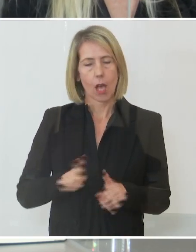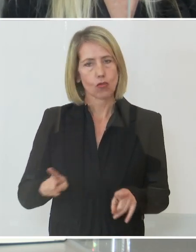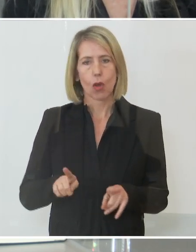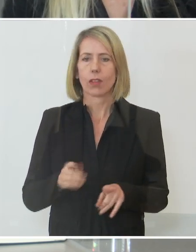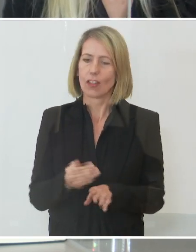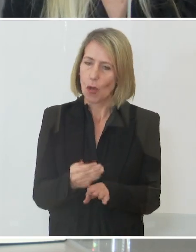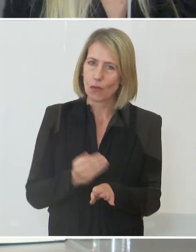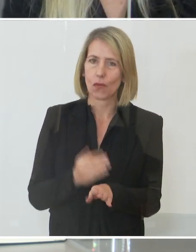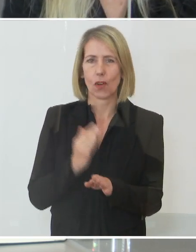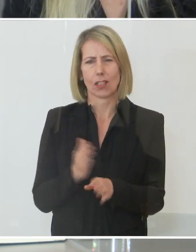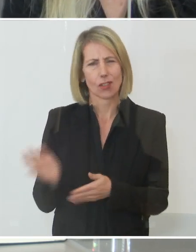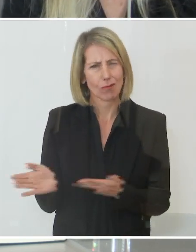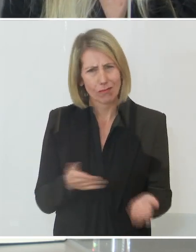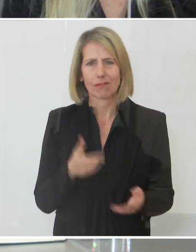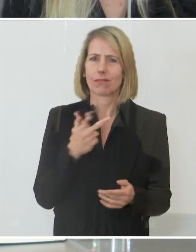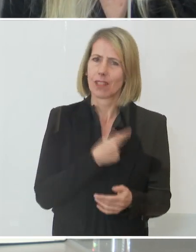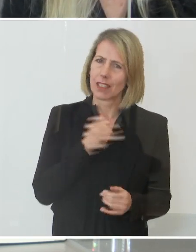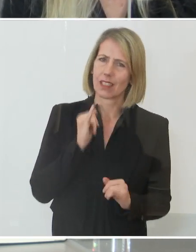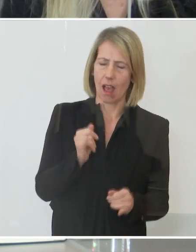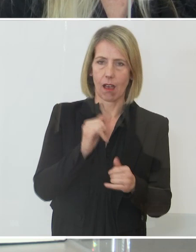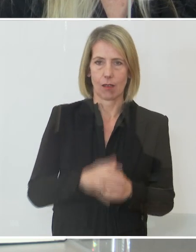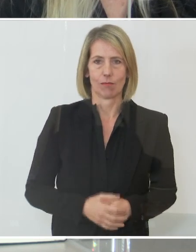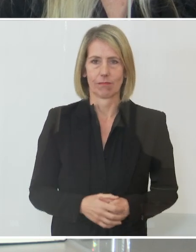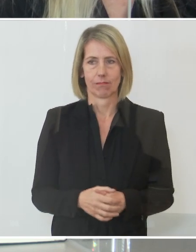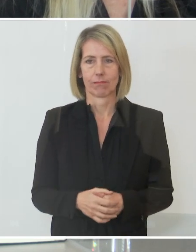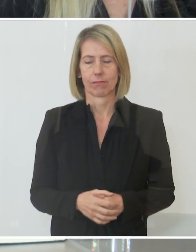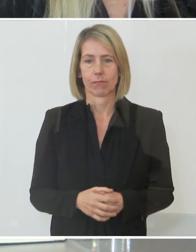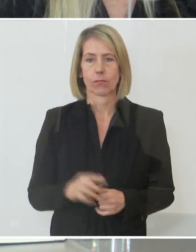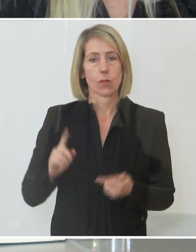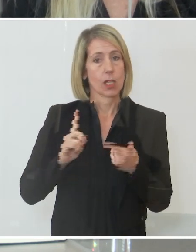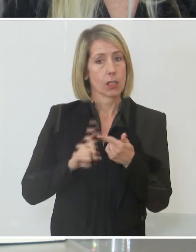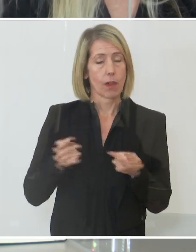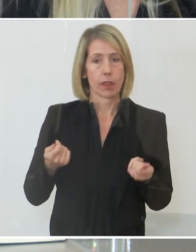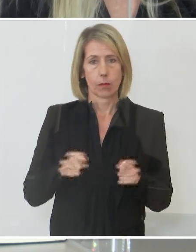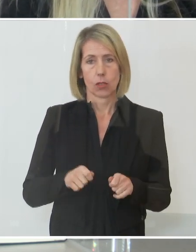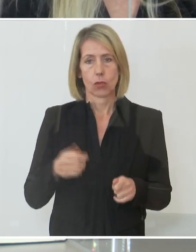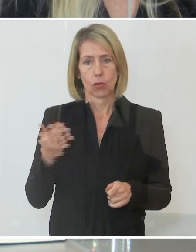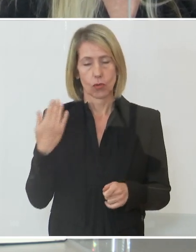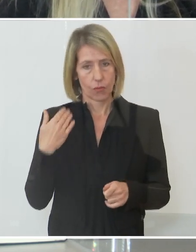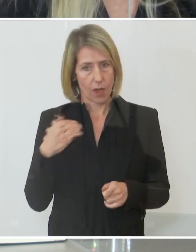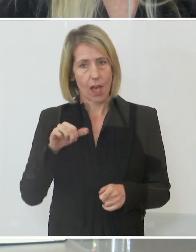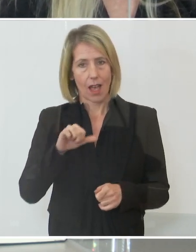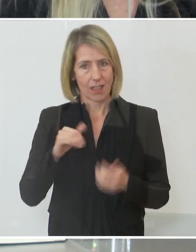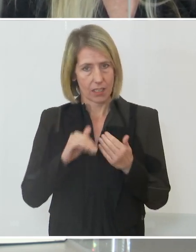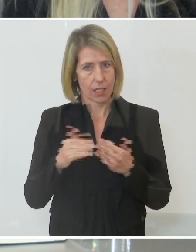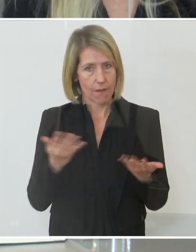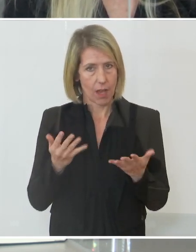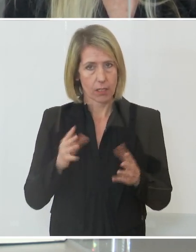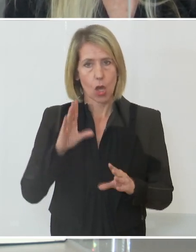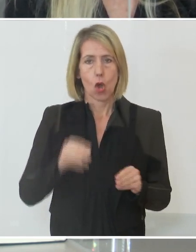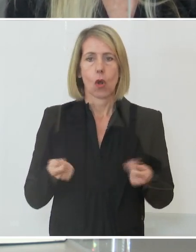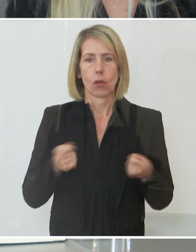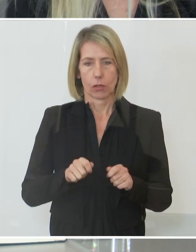vorher, lasst euch impfen. Der zweite Beschluss am Aachensee war der Lockdown für alle